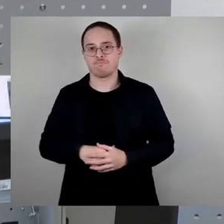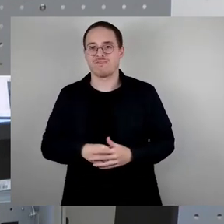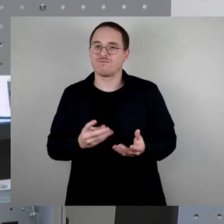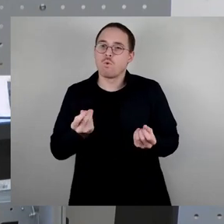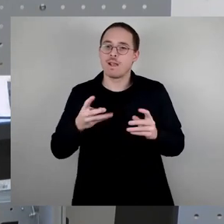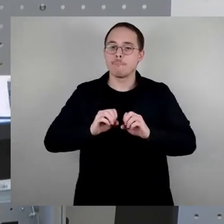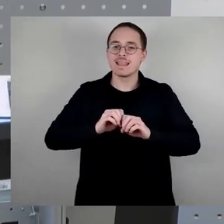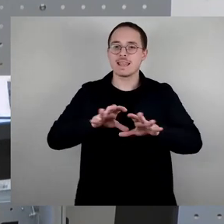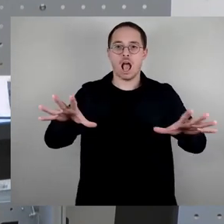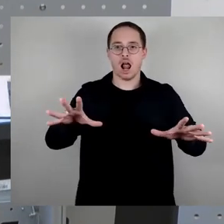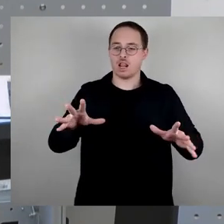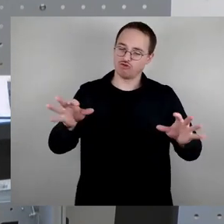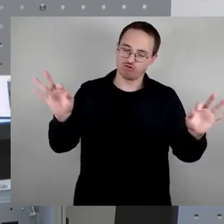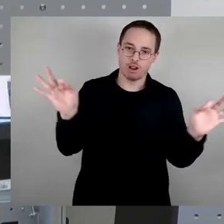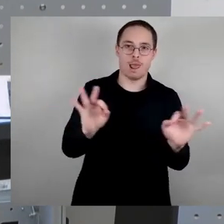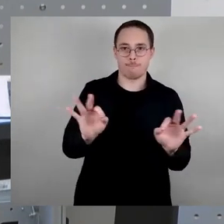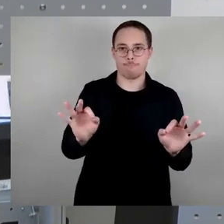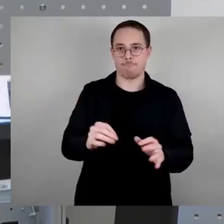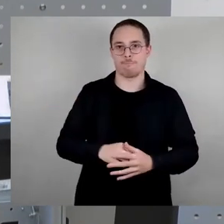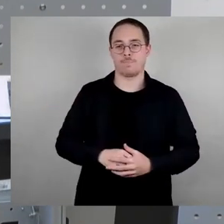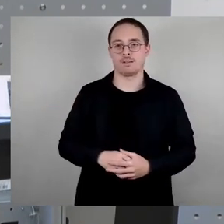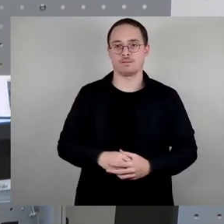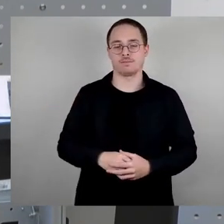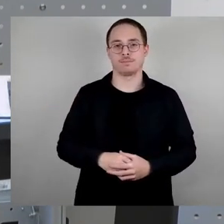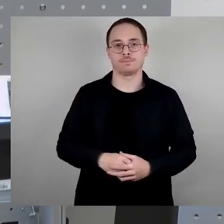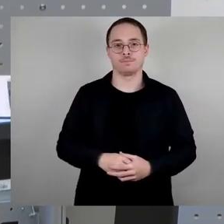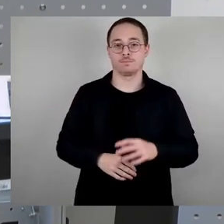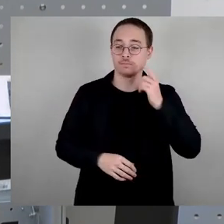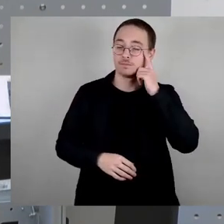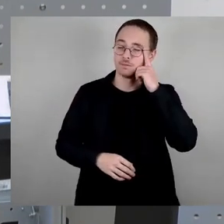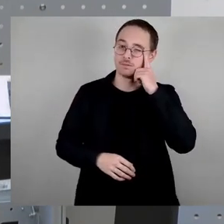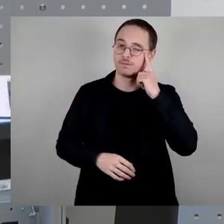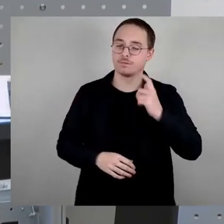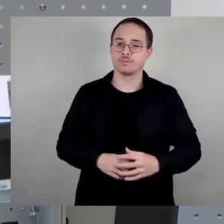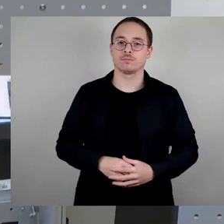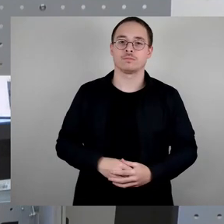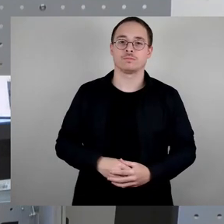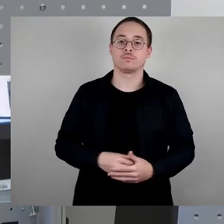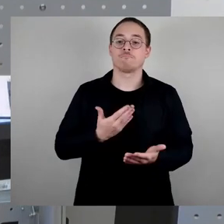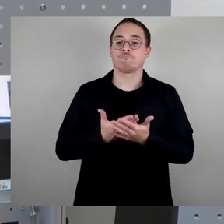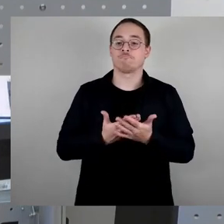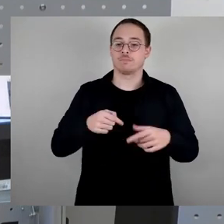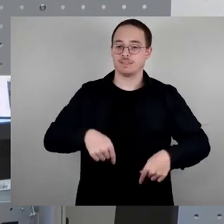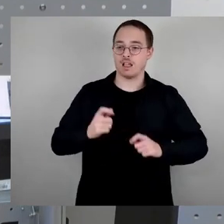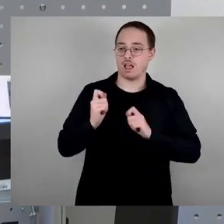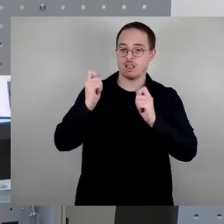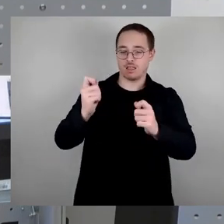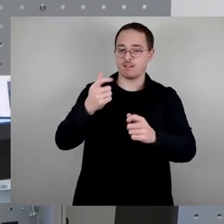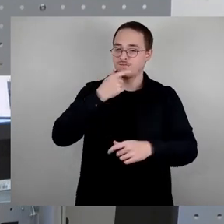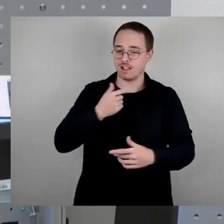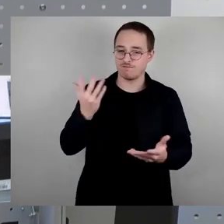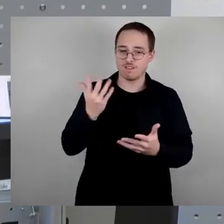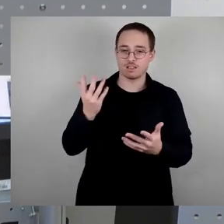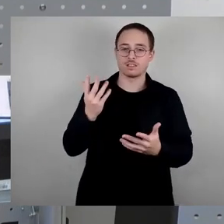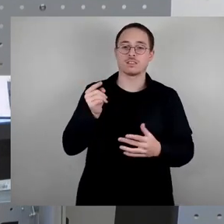sich. Mit unserem Antrag wiederholen wir die Vorderung nach einem Mahnmal, das den 13. Februar 1945